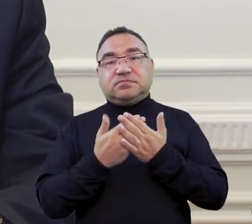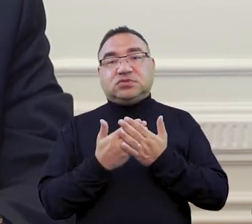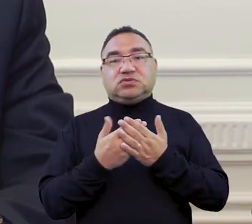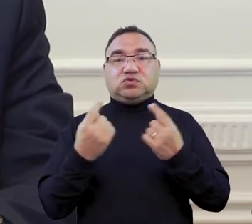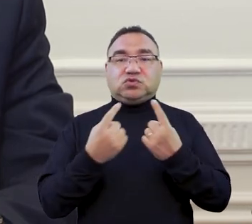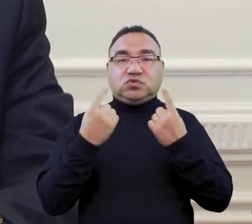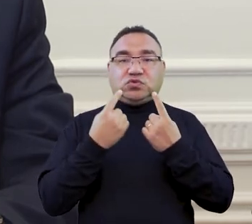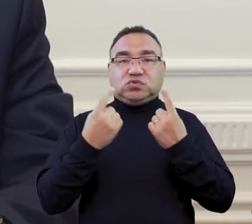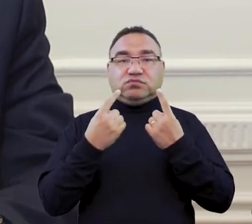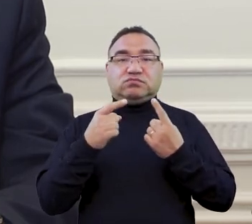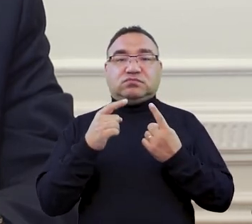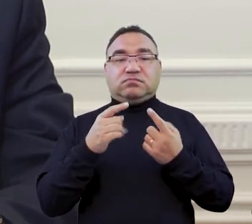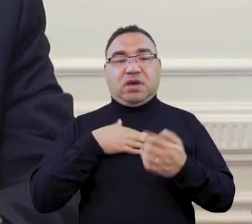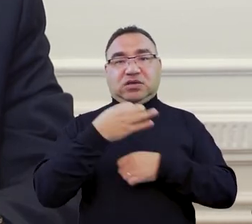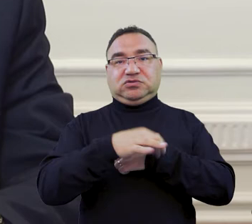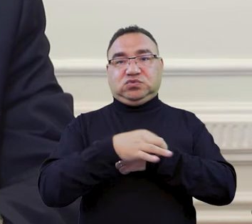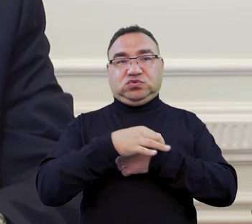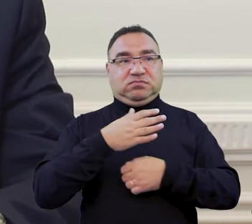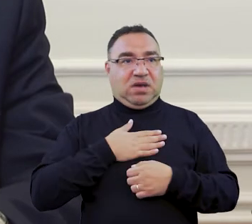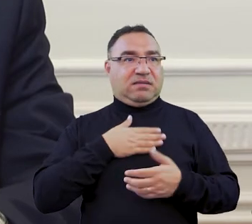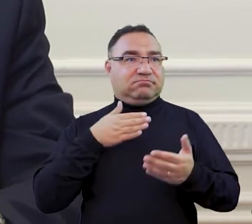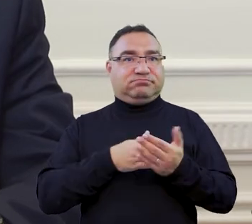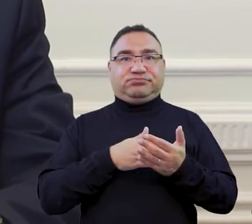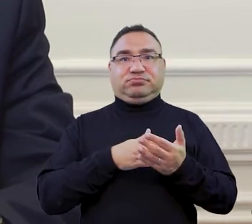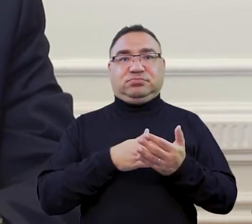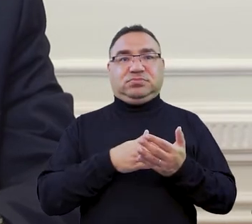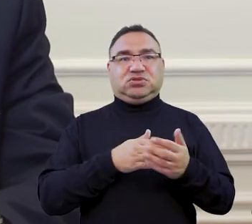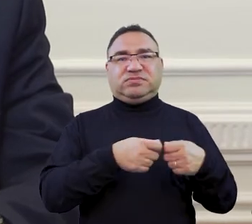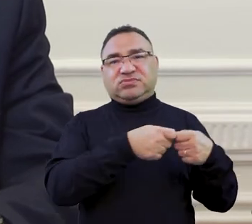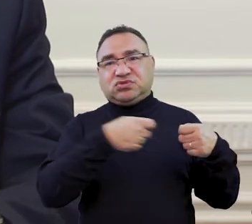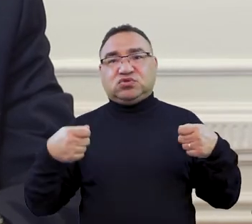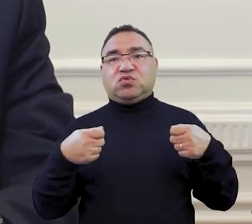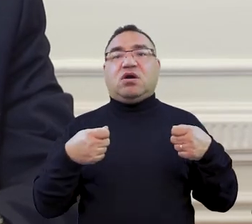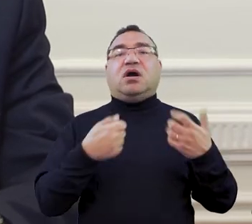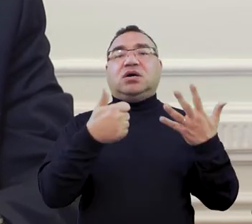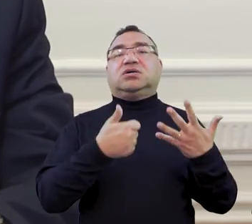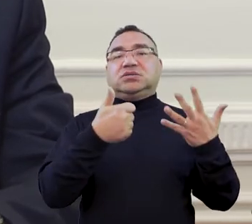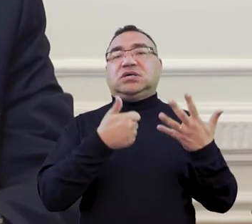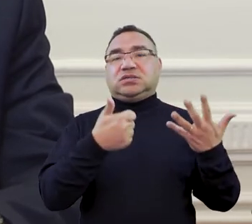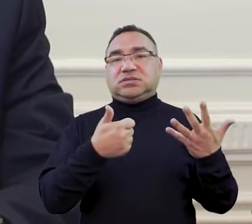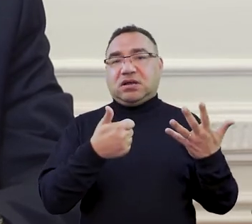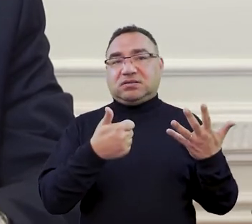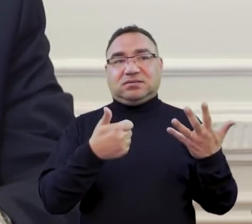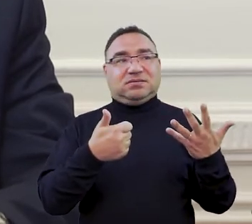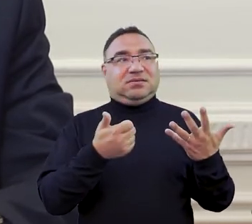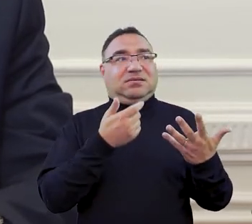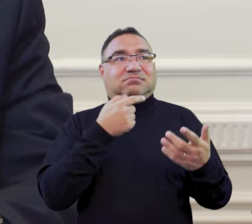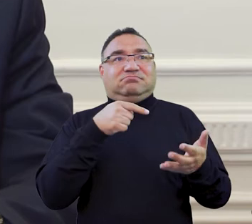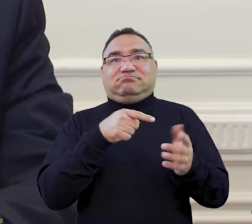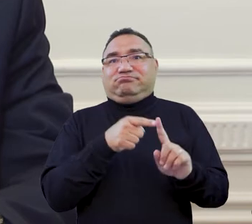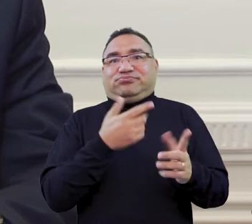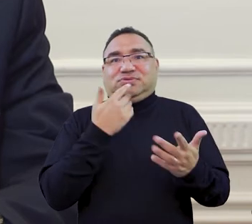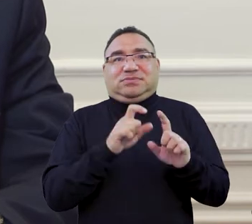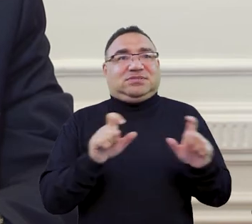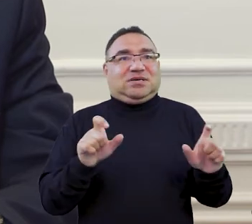przypadek jednolitych studiów magisterskich, które trwają 11 albo 12 semestrów. I to rozwiązanie